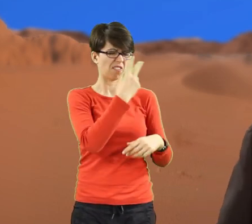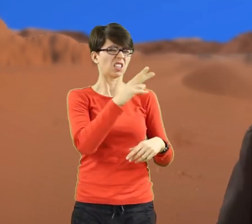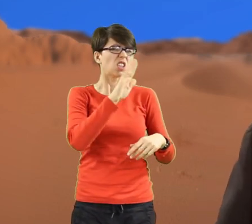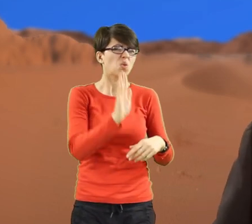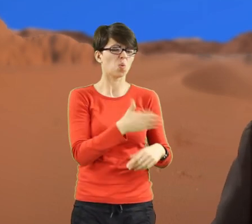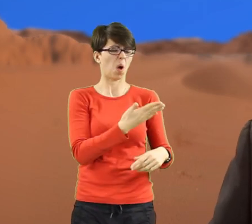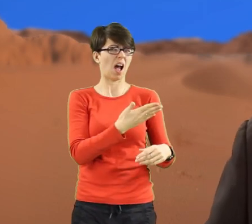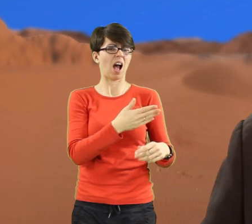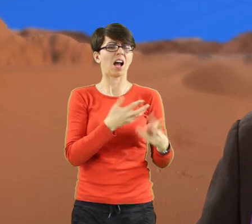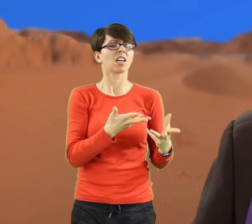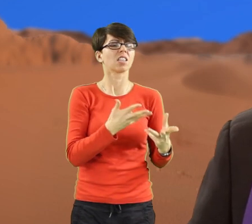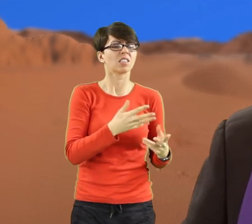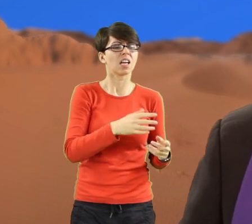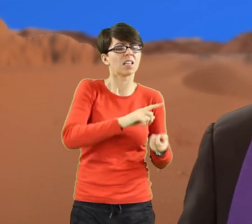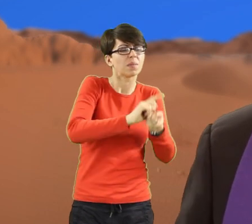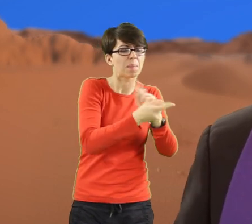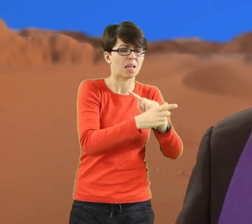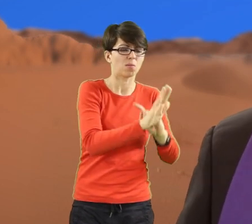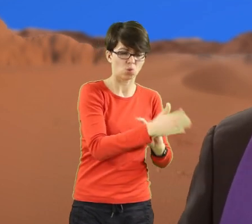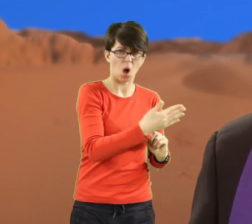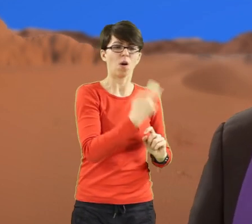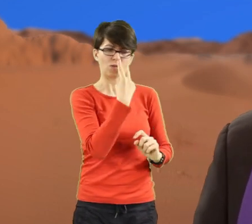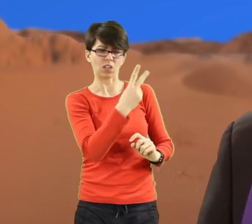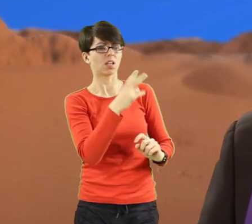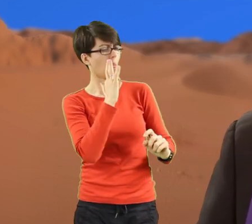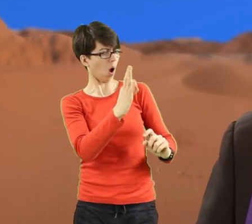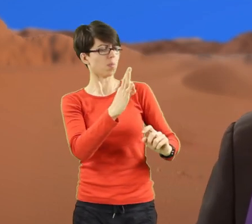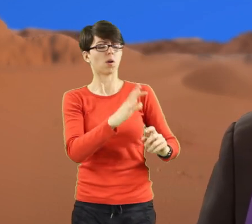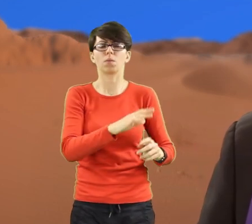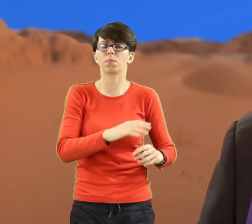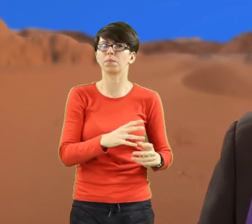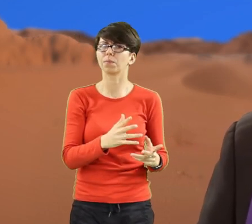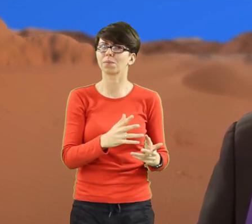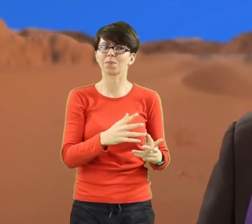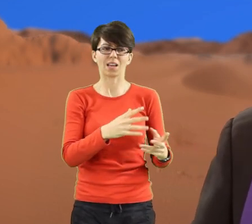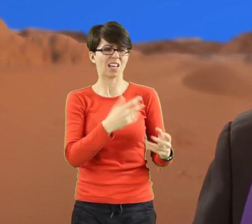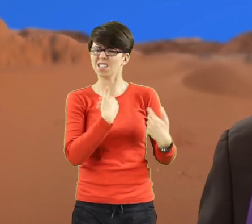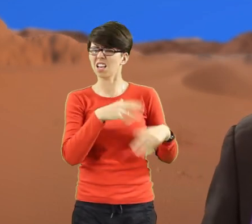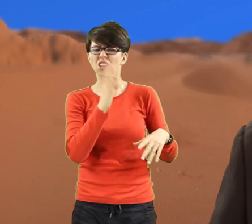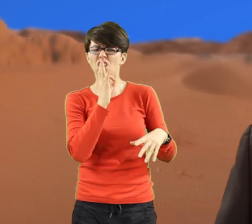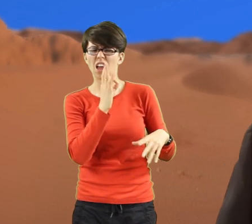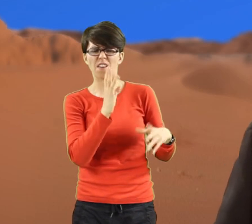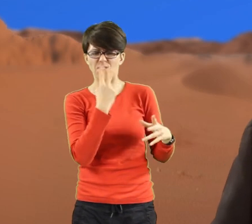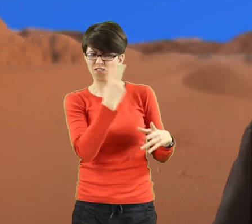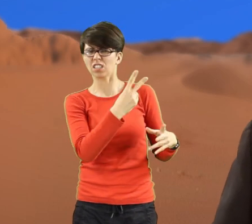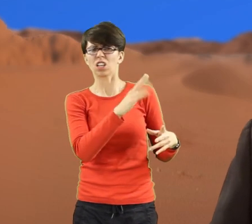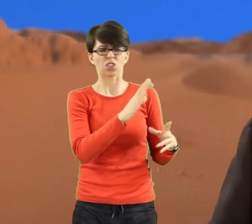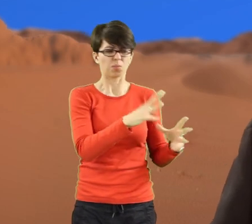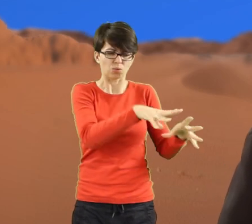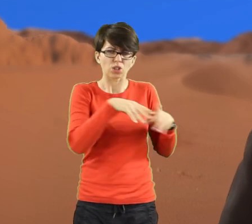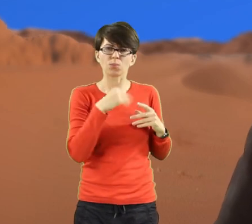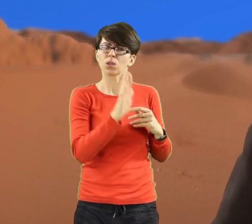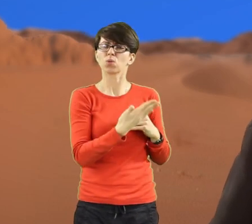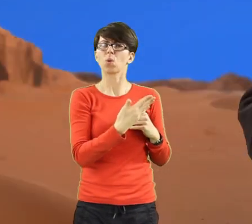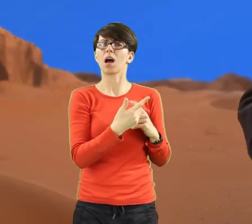kamień zamienić w chleb, którym nasycimy nasz głód? W którym zapchamy nasze pragnienie